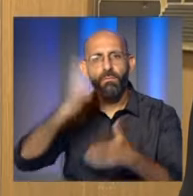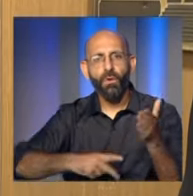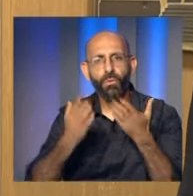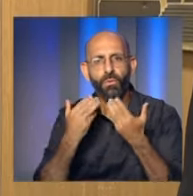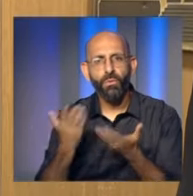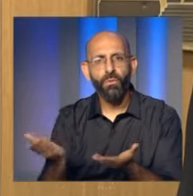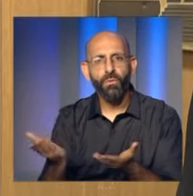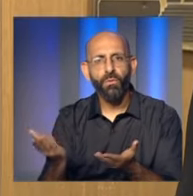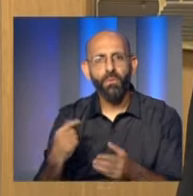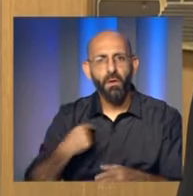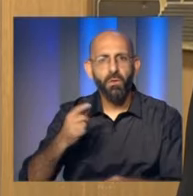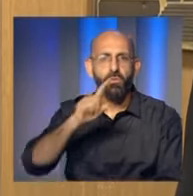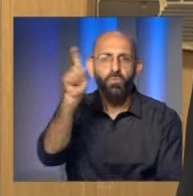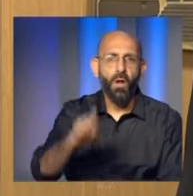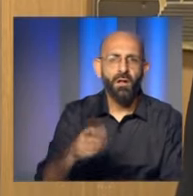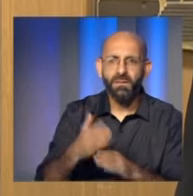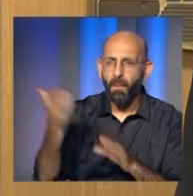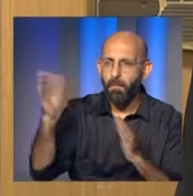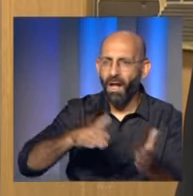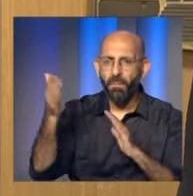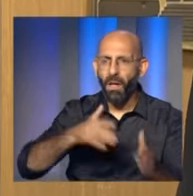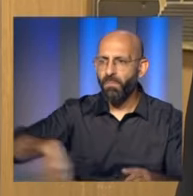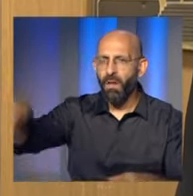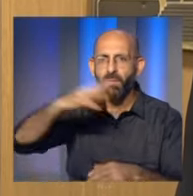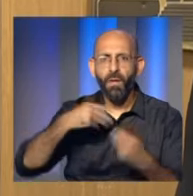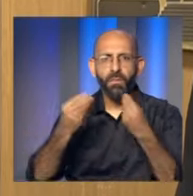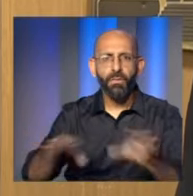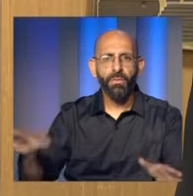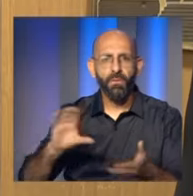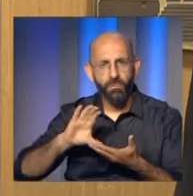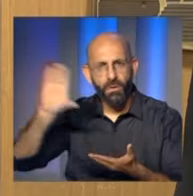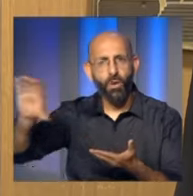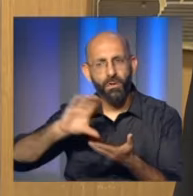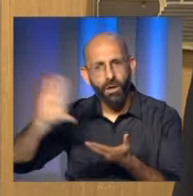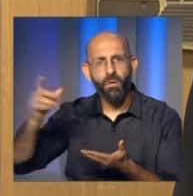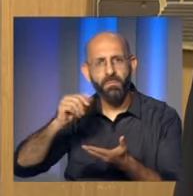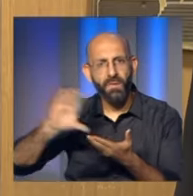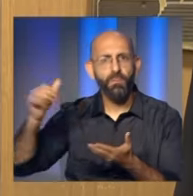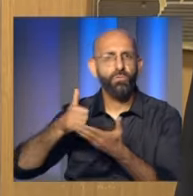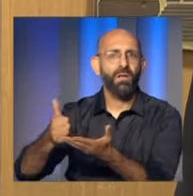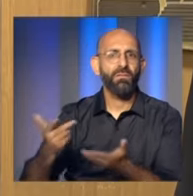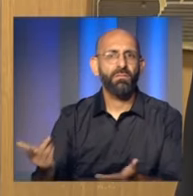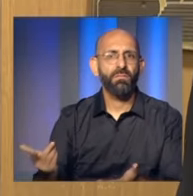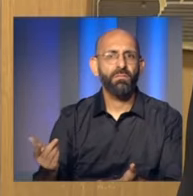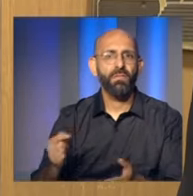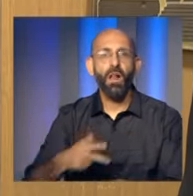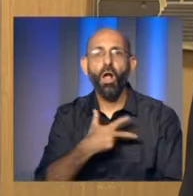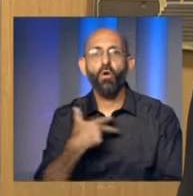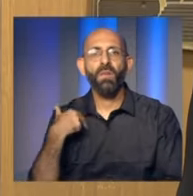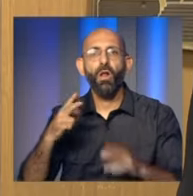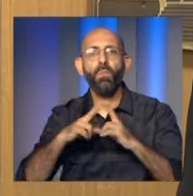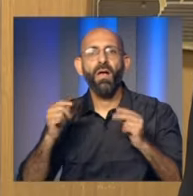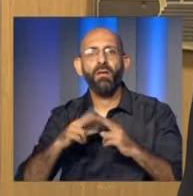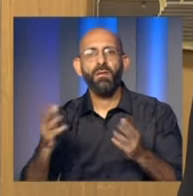بين مدني ومقاتل وبالفعل قرار حرب لم تتخزه الحكومة اللبنانية بحسب أيوب إذا الحكومة اللبنانية